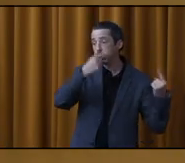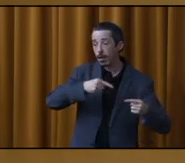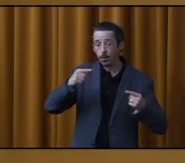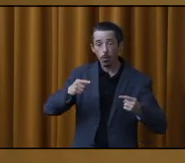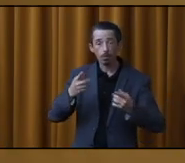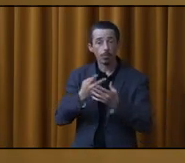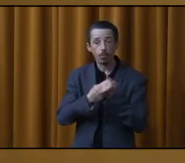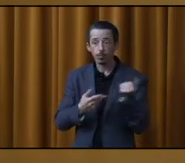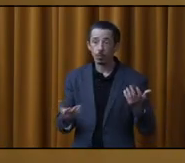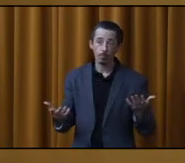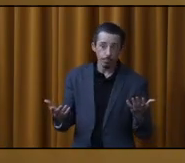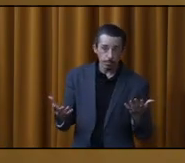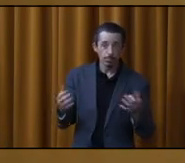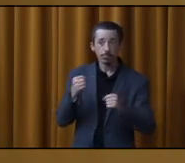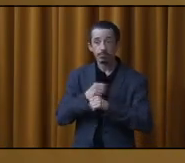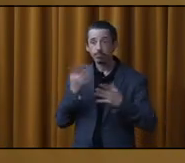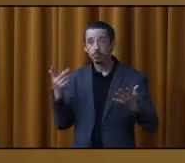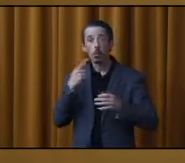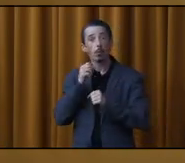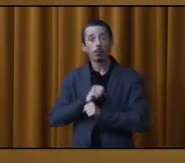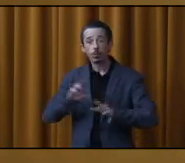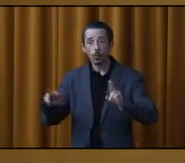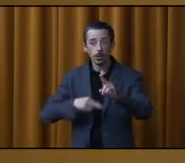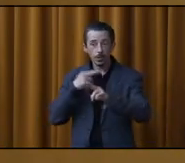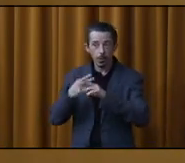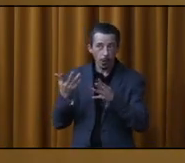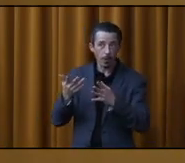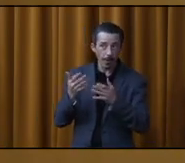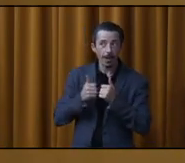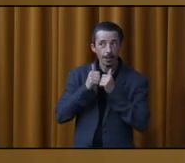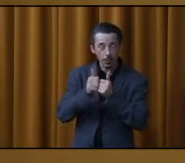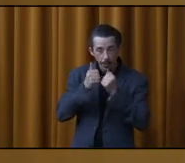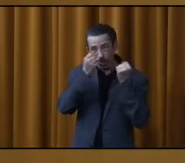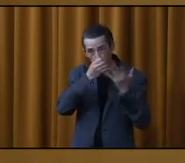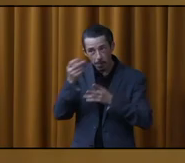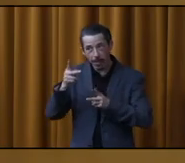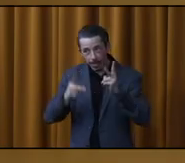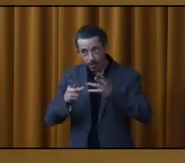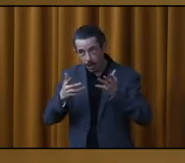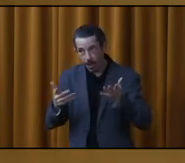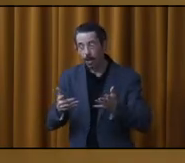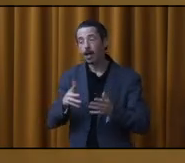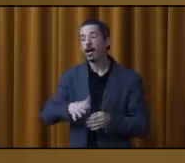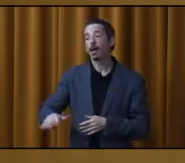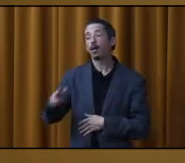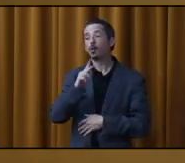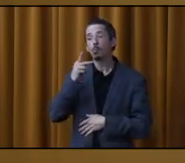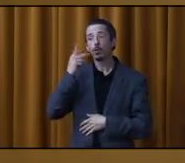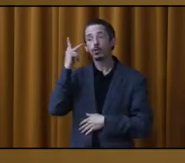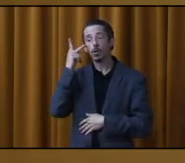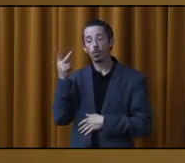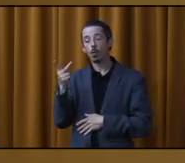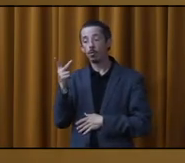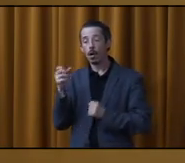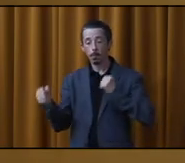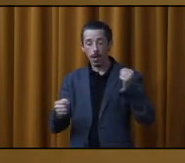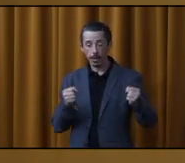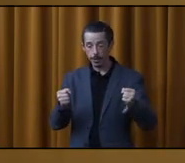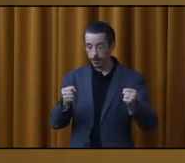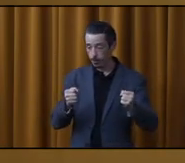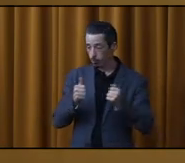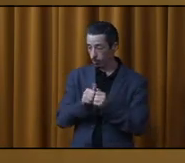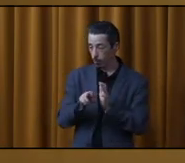l'a mentionné tantôt, on n'oublie pas la diffusion des résultats et la suite d'informer les gens. Donc, c'est toute cette politique-là qui va venir baliser l'ensemble du travail.